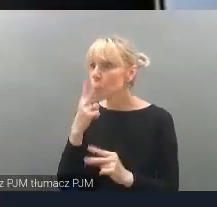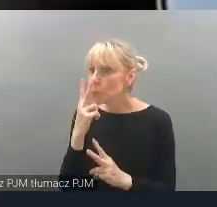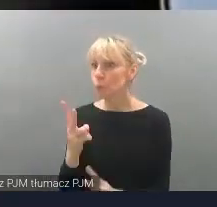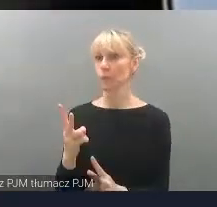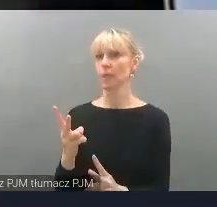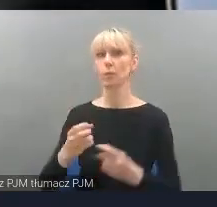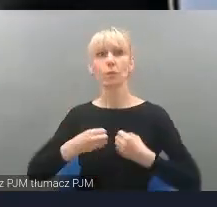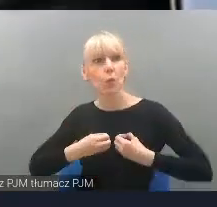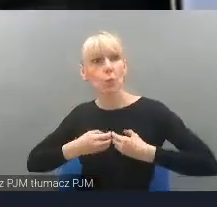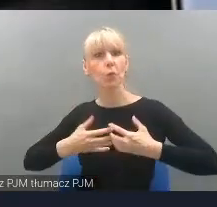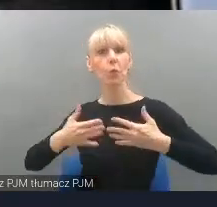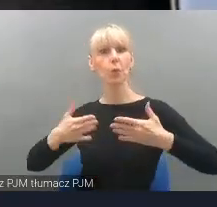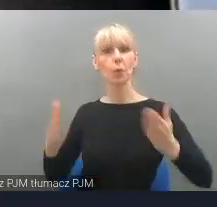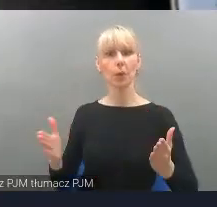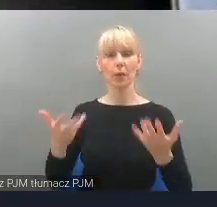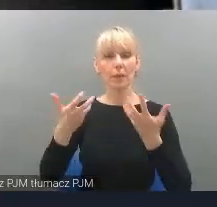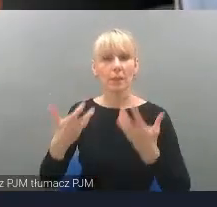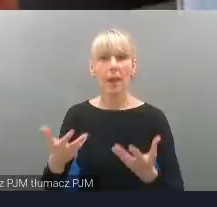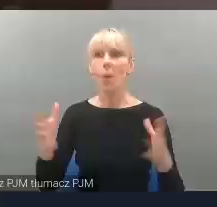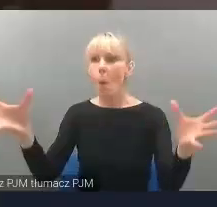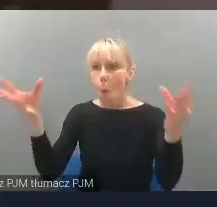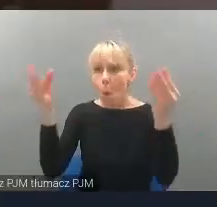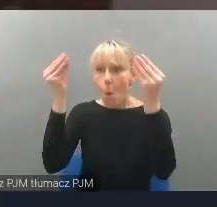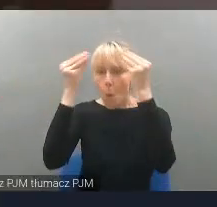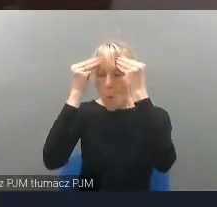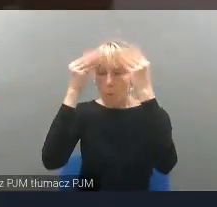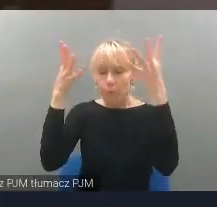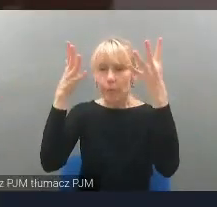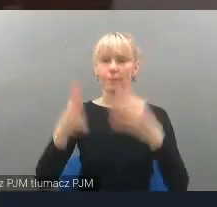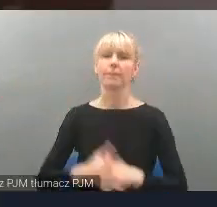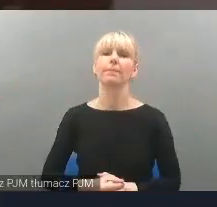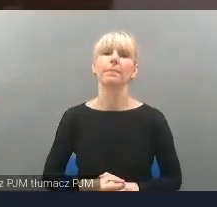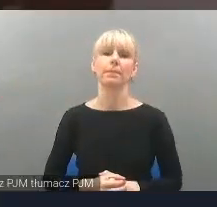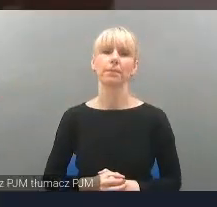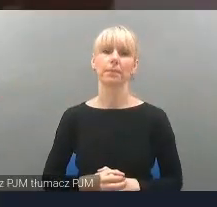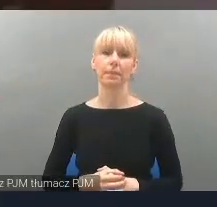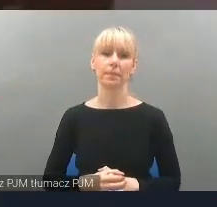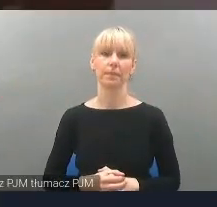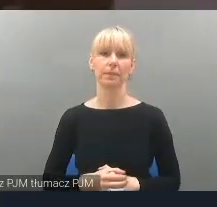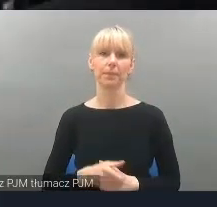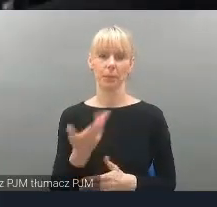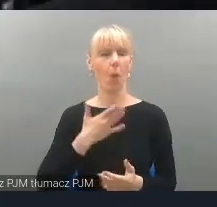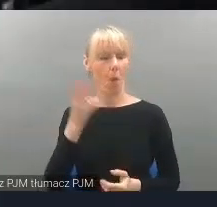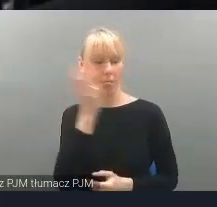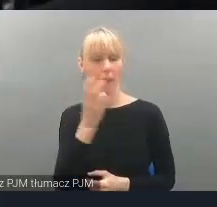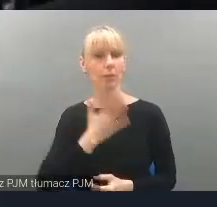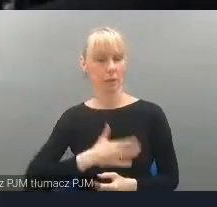to, co tutaj jest podane chłoną, świetnie, naprawdę bardzo ich to interesuje i cieszy.